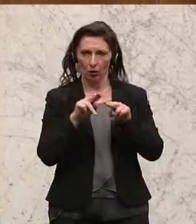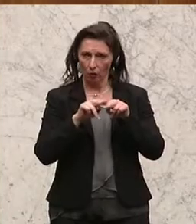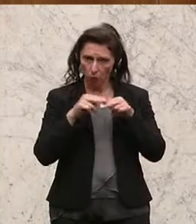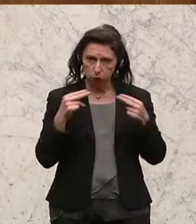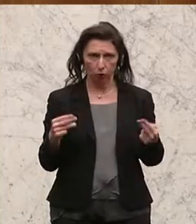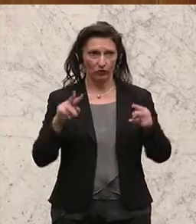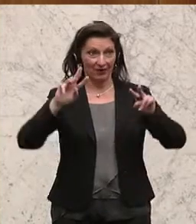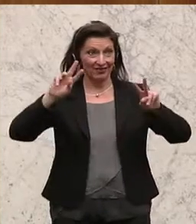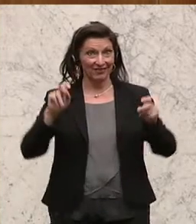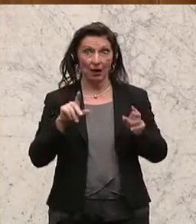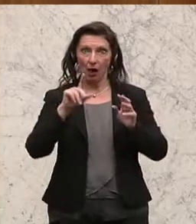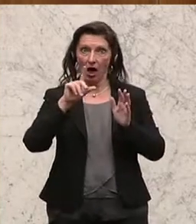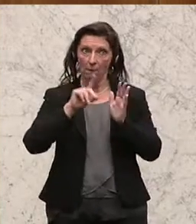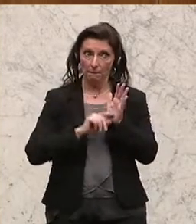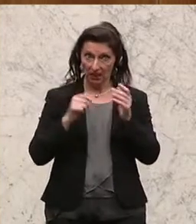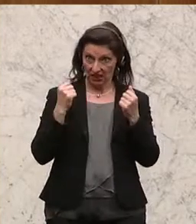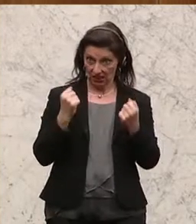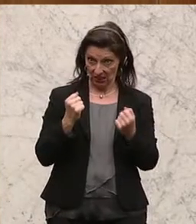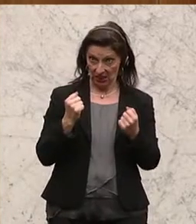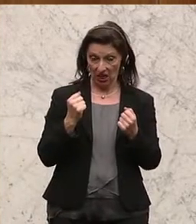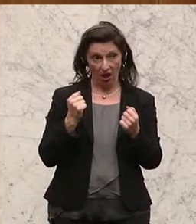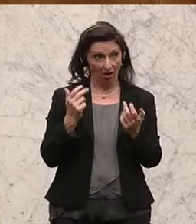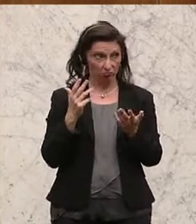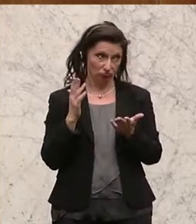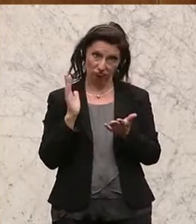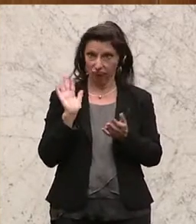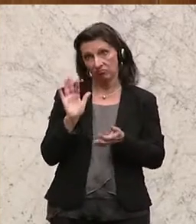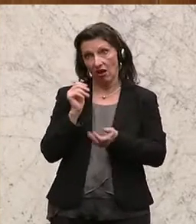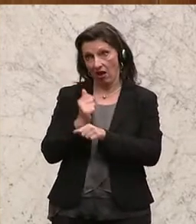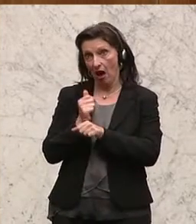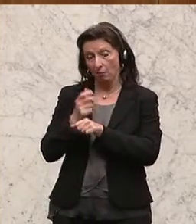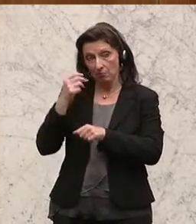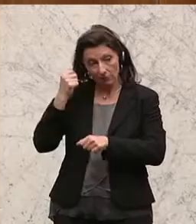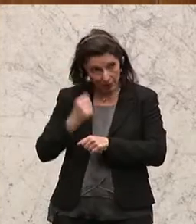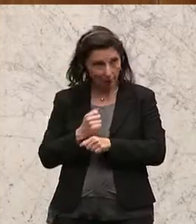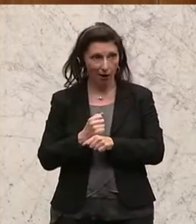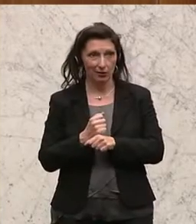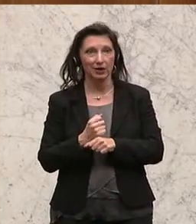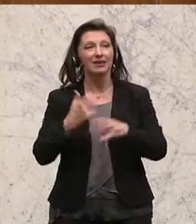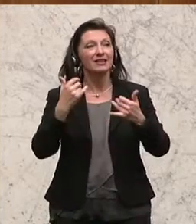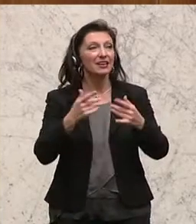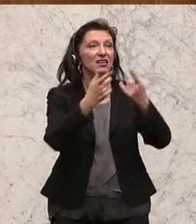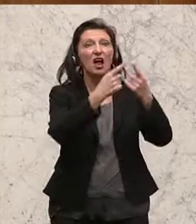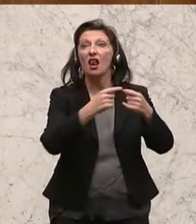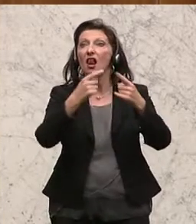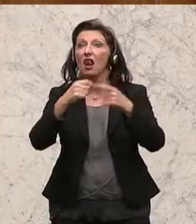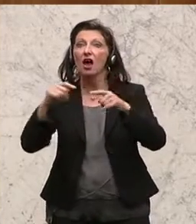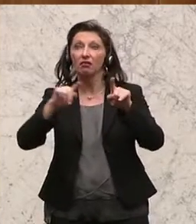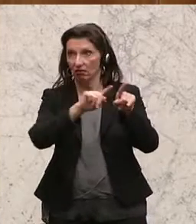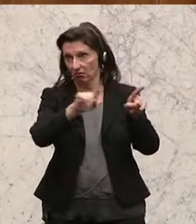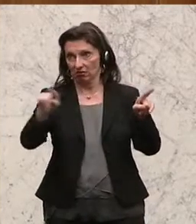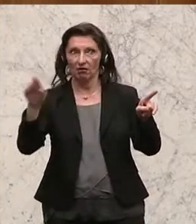der Frage der Mindestsicherung seine Aufgabe erfüllt. Ich lade die Länder ein, auch dort ihre Aufgaben